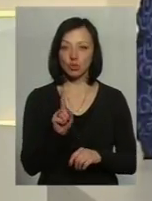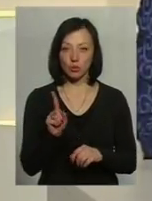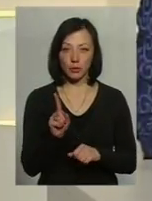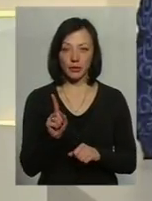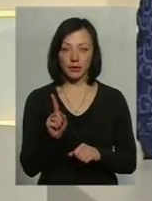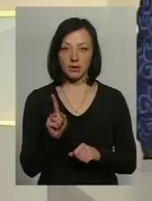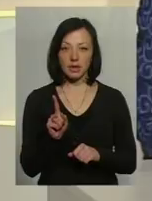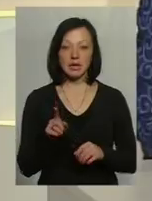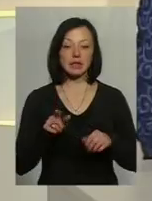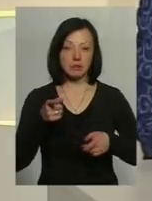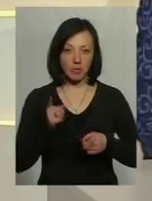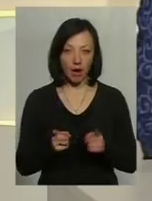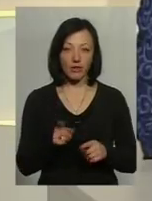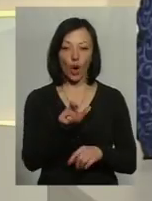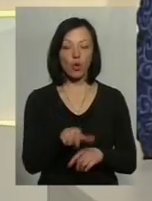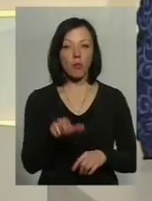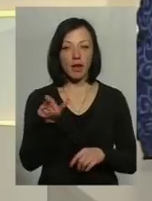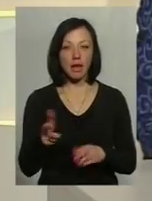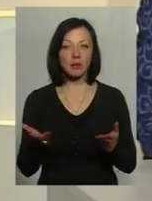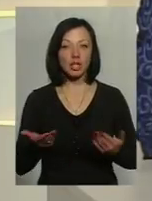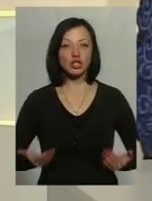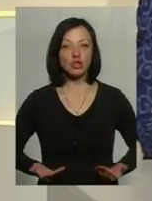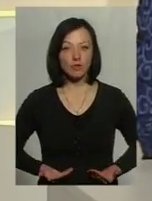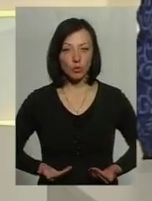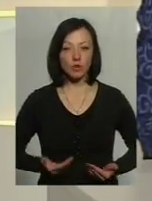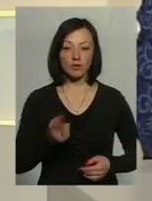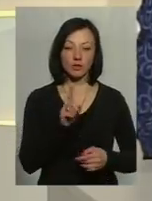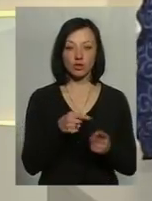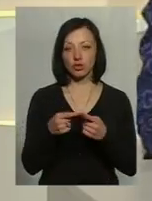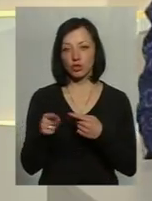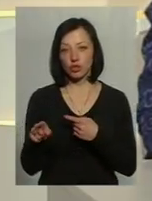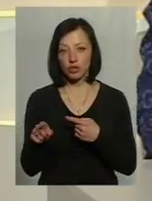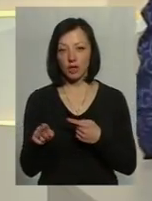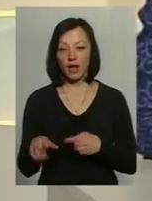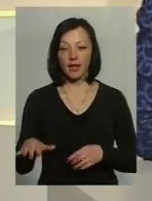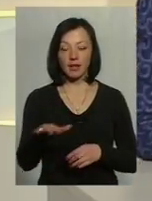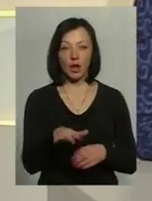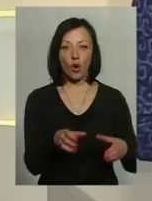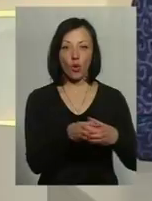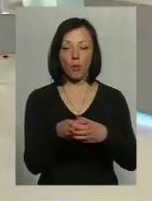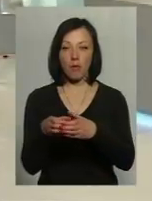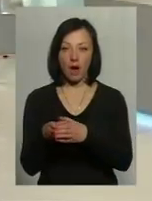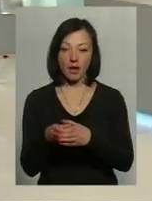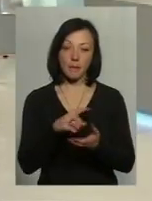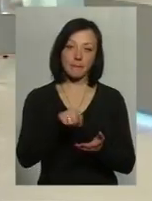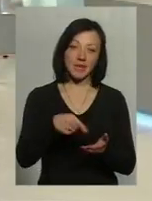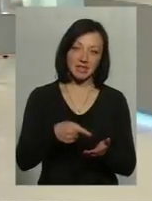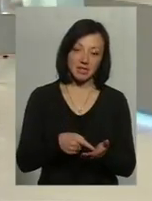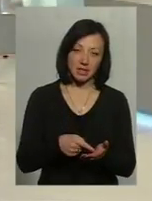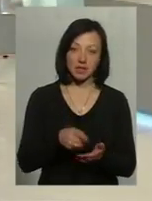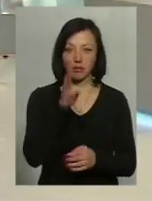аби справді громадянам, які живуть в тій чи іншій об'єднаній тергромаді, в тому чи іншому місті,